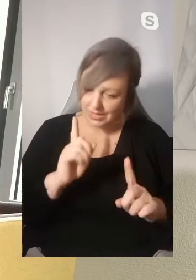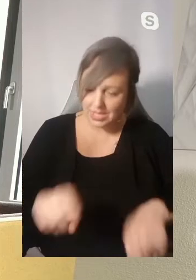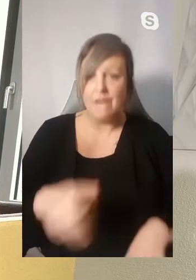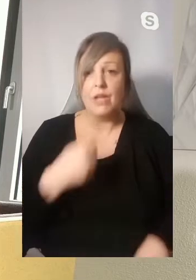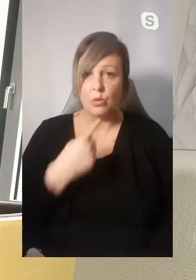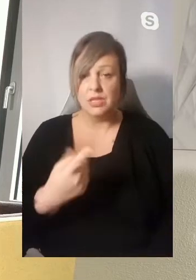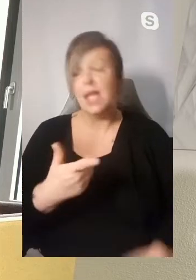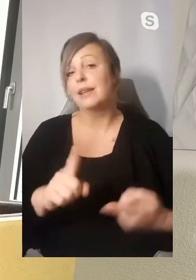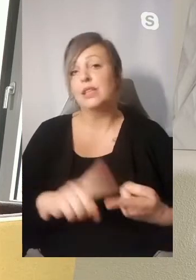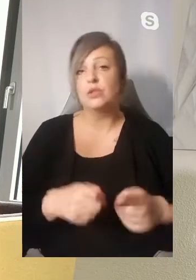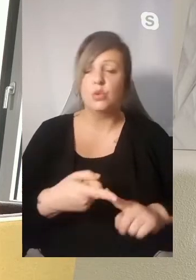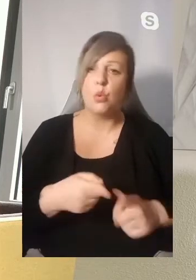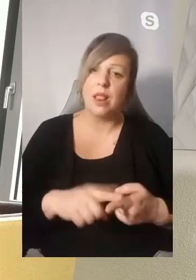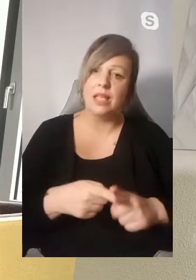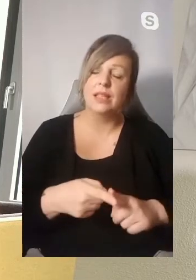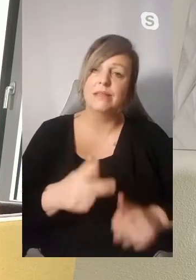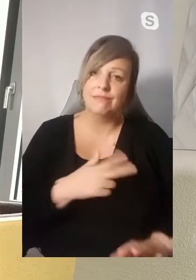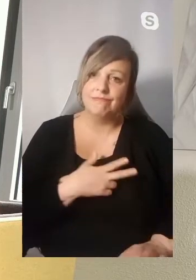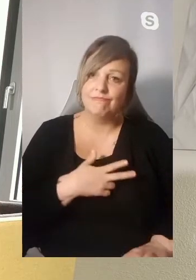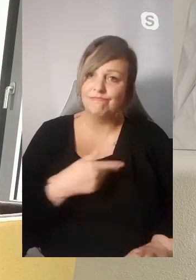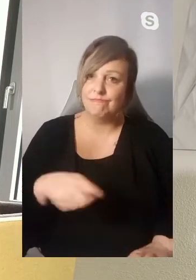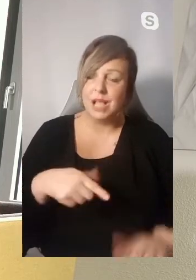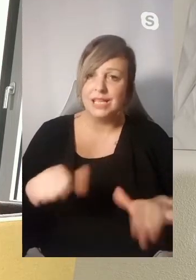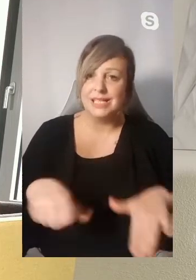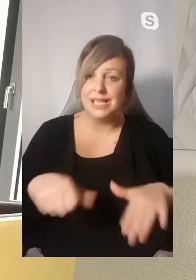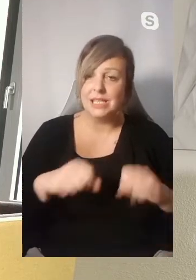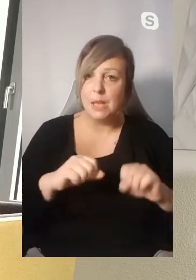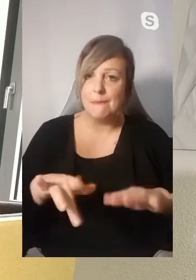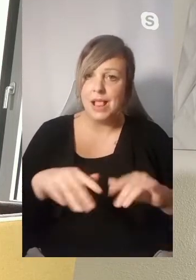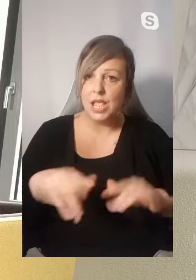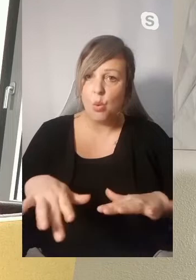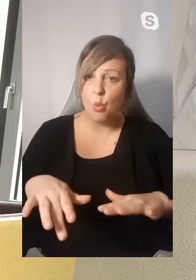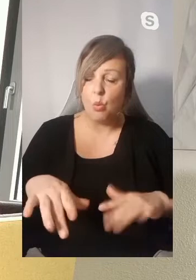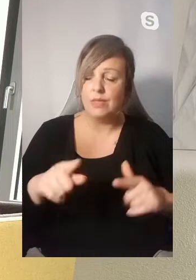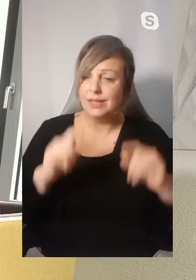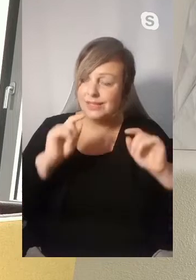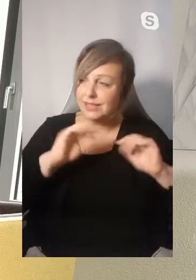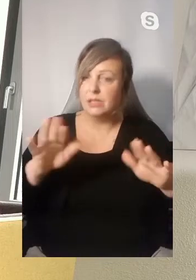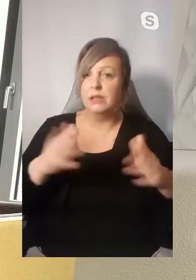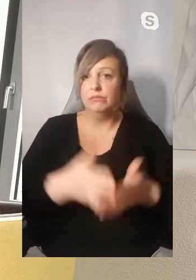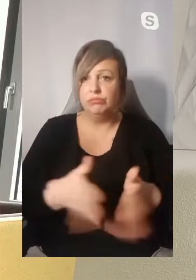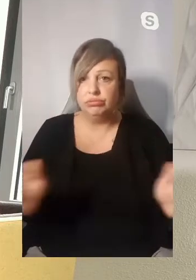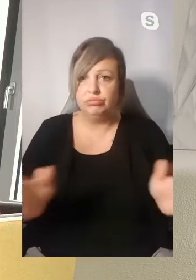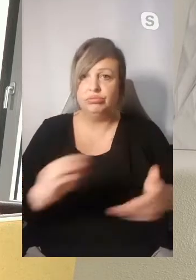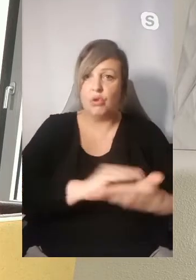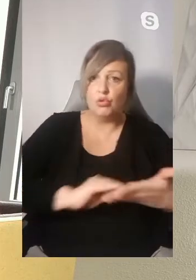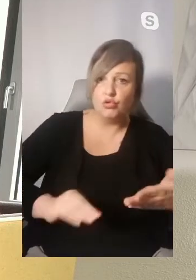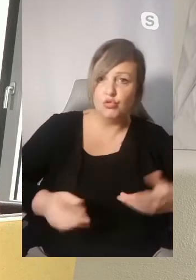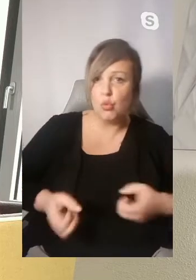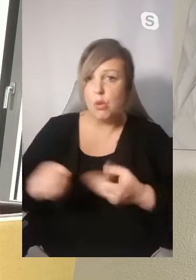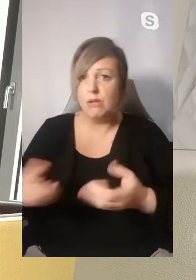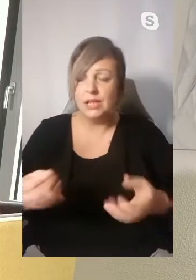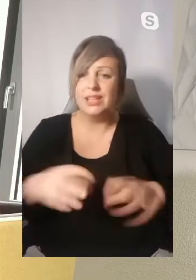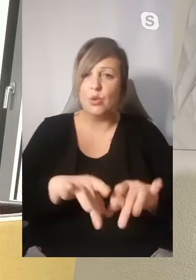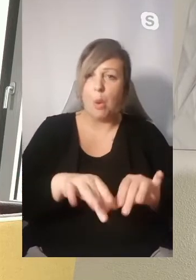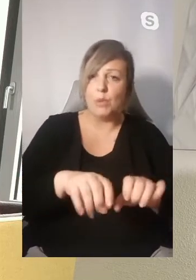Da darf man auch mal sagen, da sind wir in Solingen ja wirklich weit, 16 Millionen in Digitalisierung investiert, Breitband an den